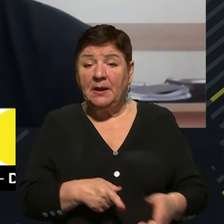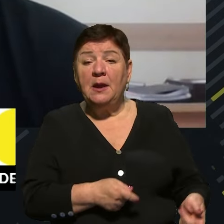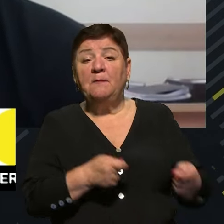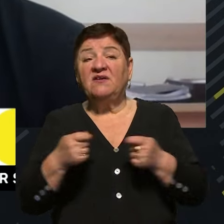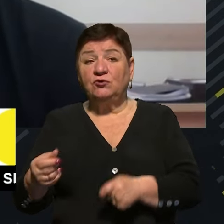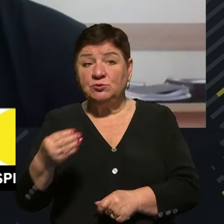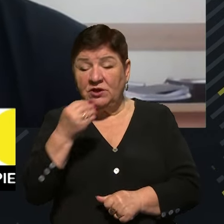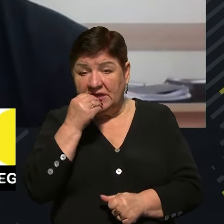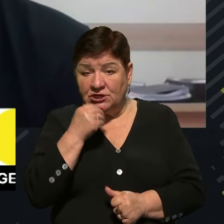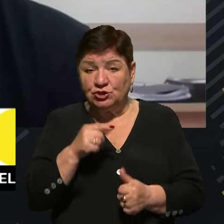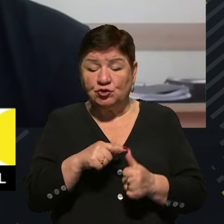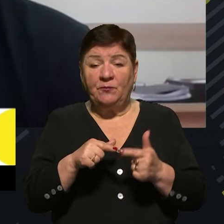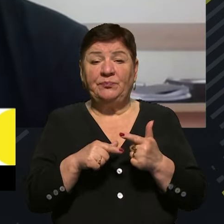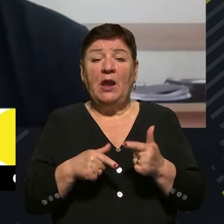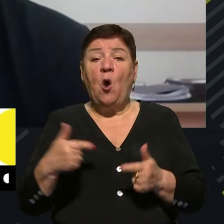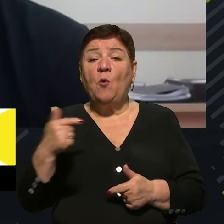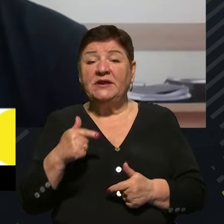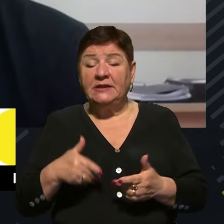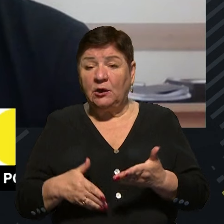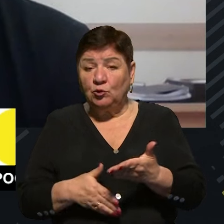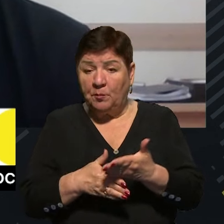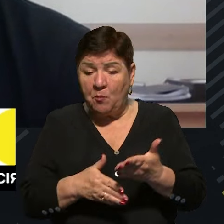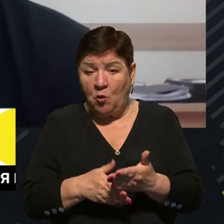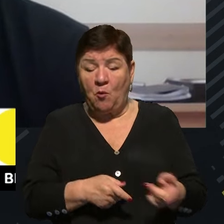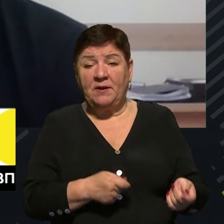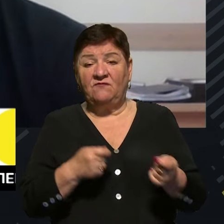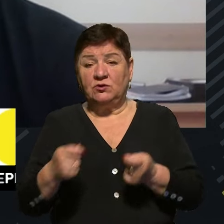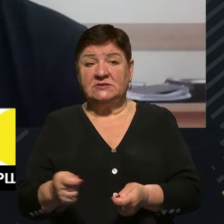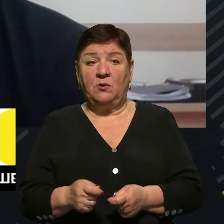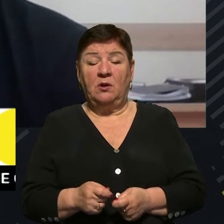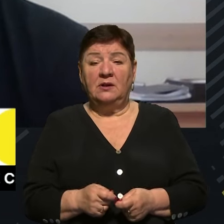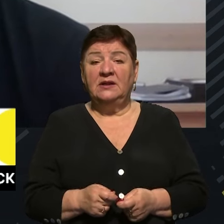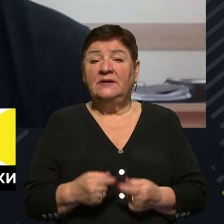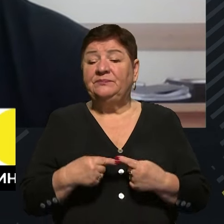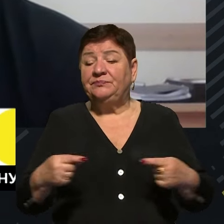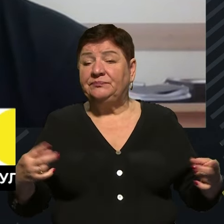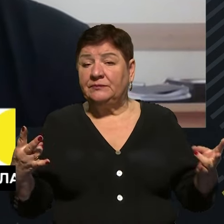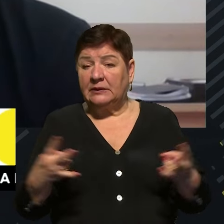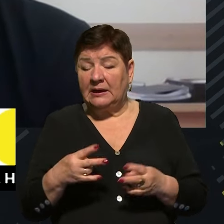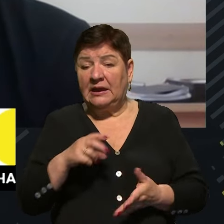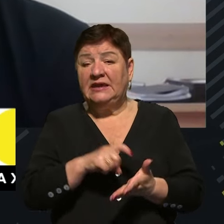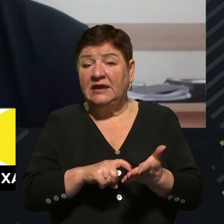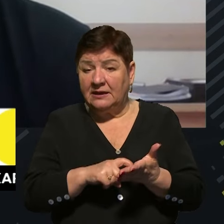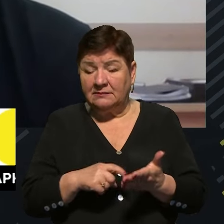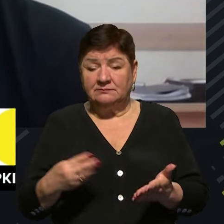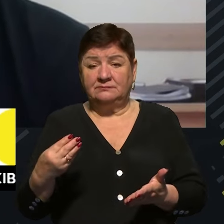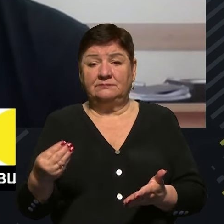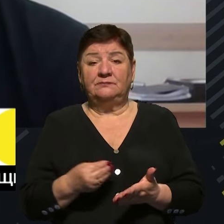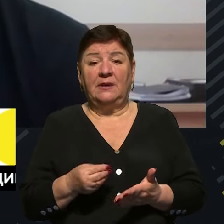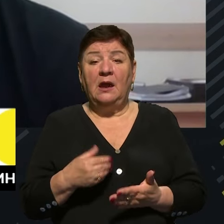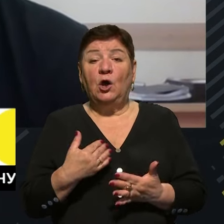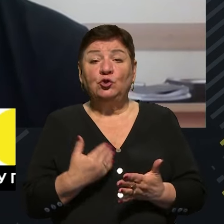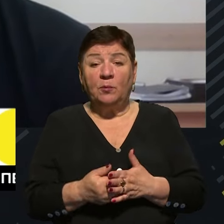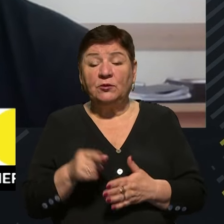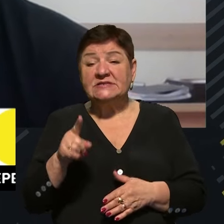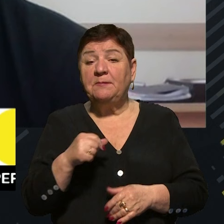їжу, ми привозимо гуманітарку, допомагаємо придбати в разі необхідності ліки. Тобто з ними